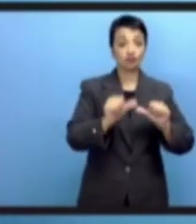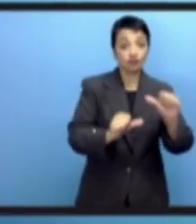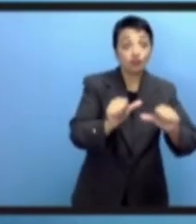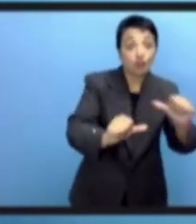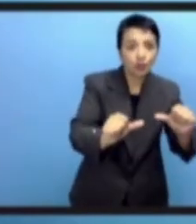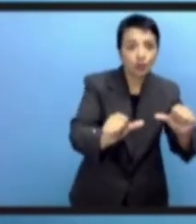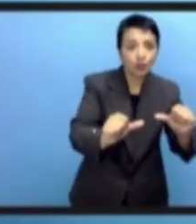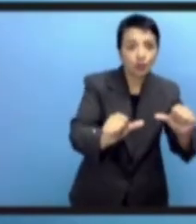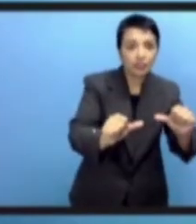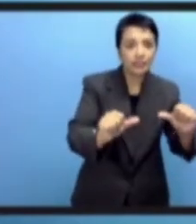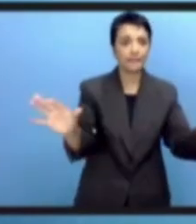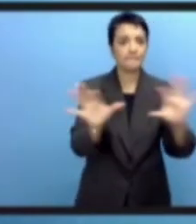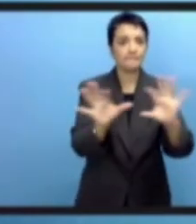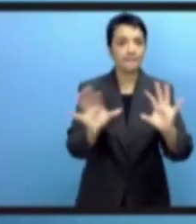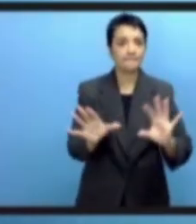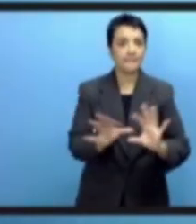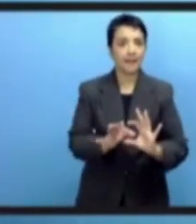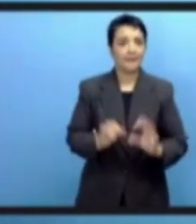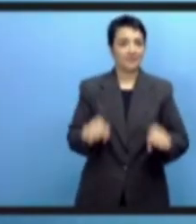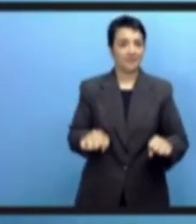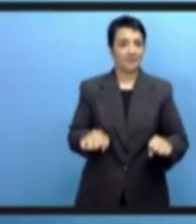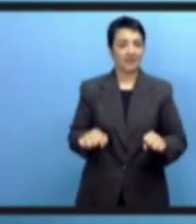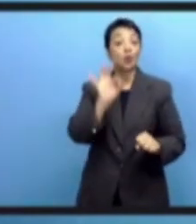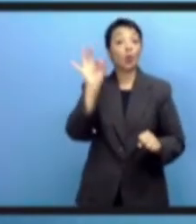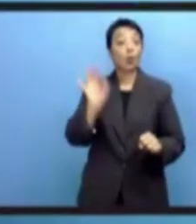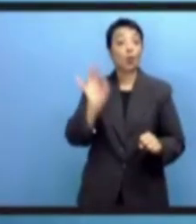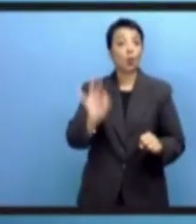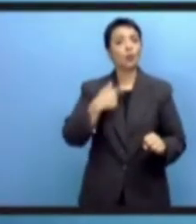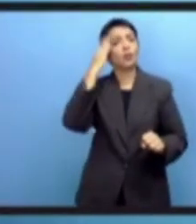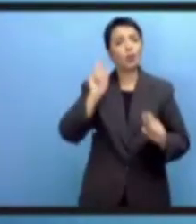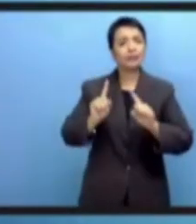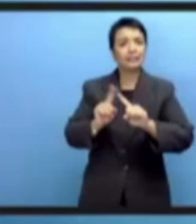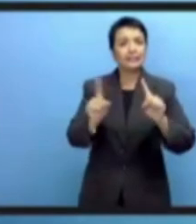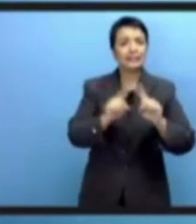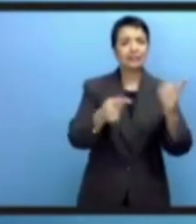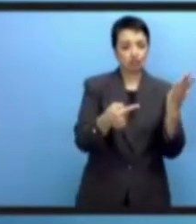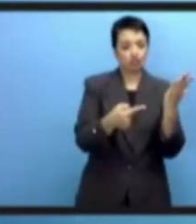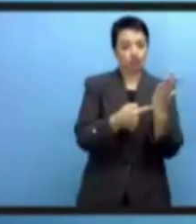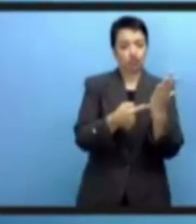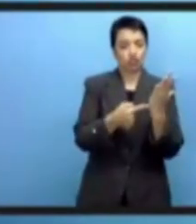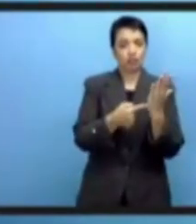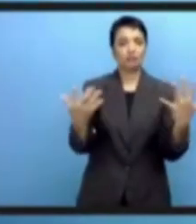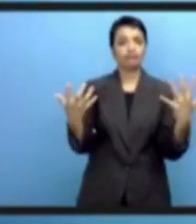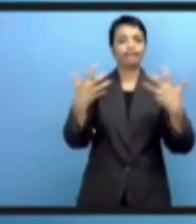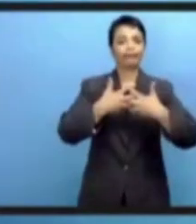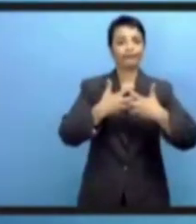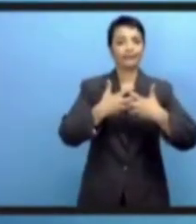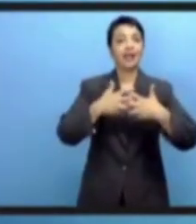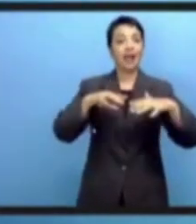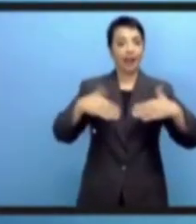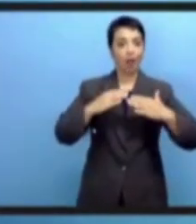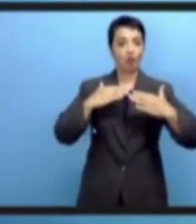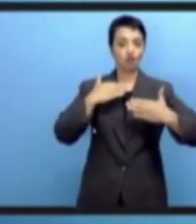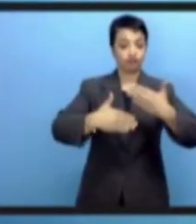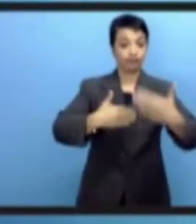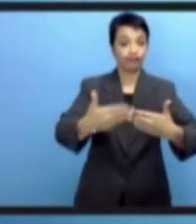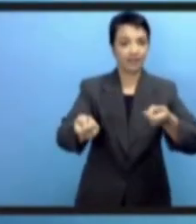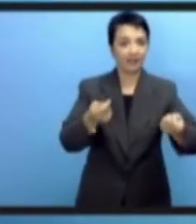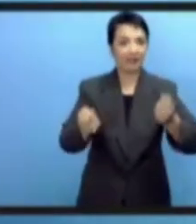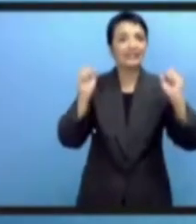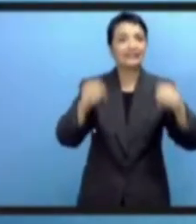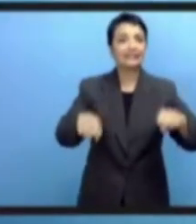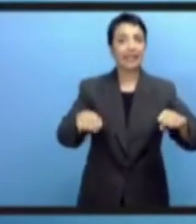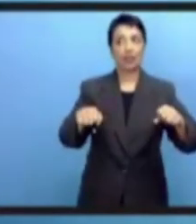И поэтому очень важную роль приобретают мультистейкхолдерные процессы. Сотрудничество в области цифровых